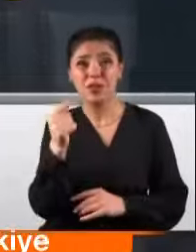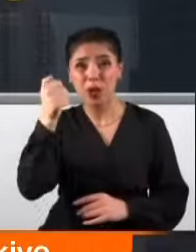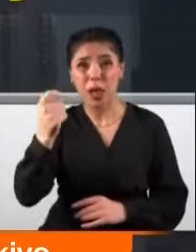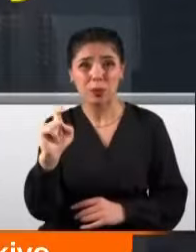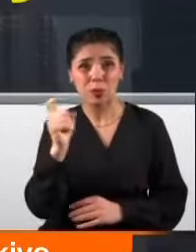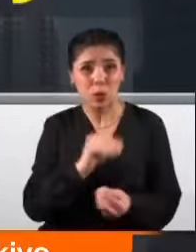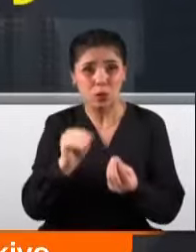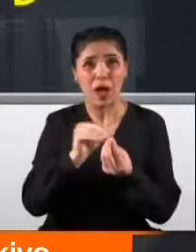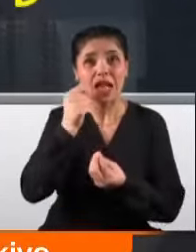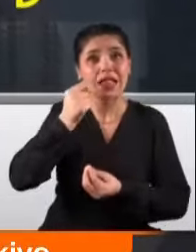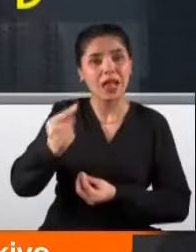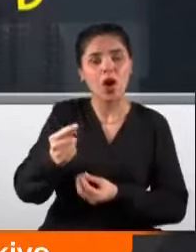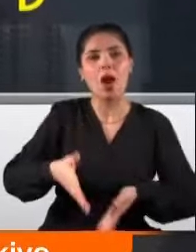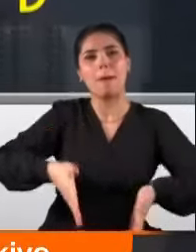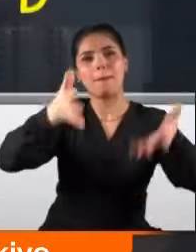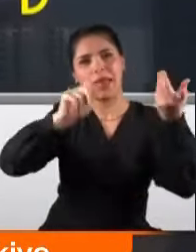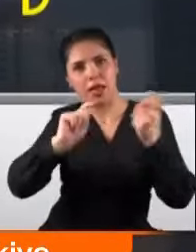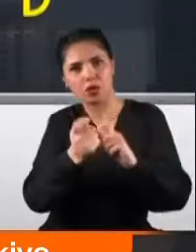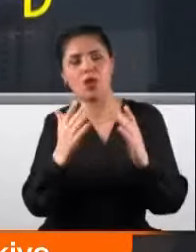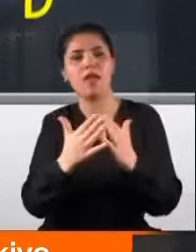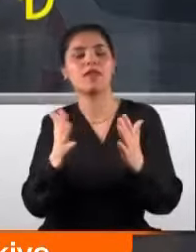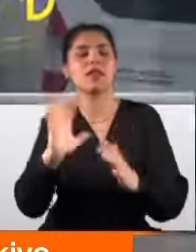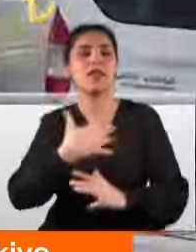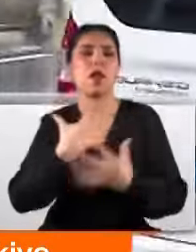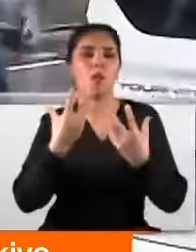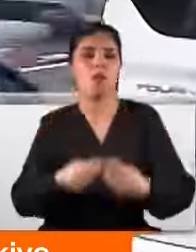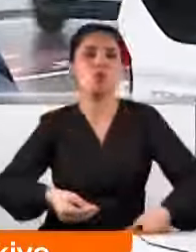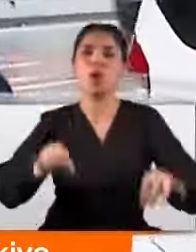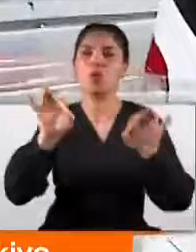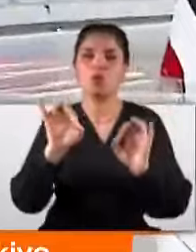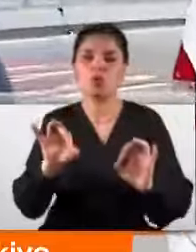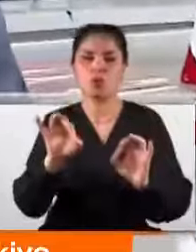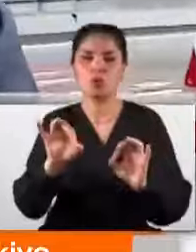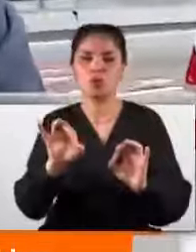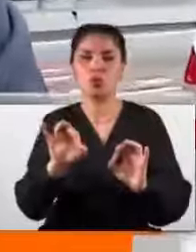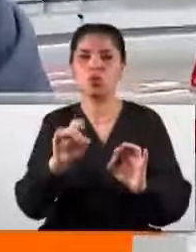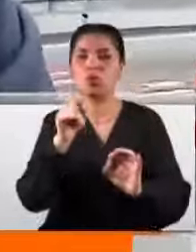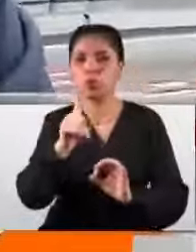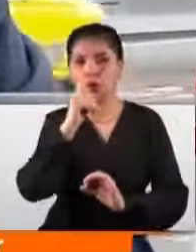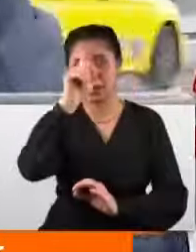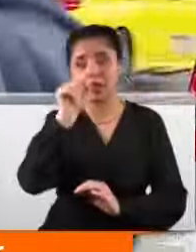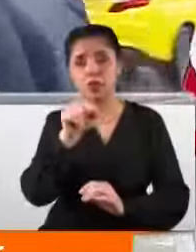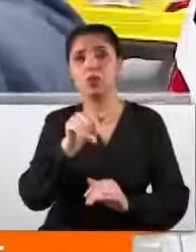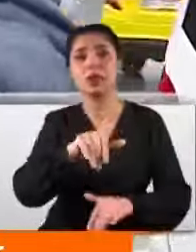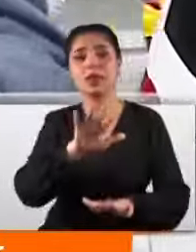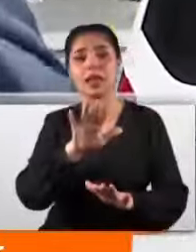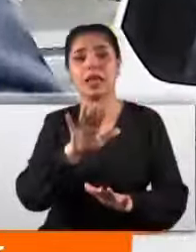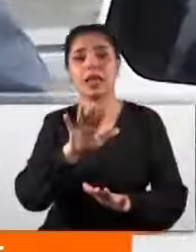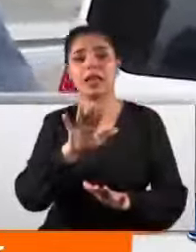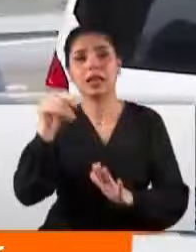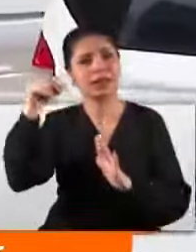oranıyla kentsel dönüşümden ev sahibi olmak mümkün olacak. Elbette sadece bu kadar da değil. İşte